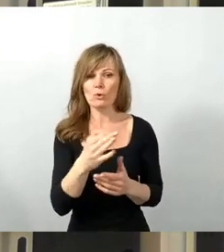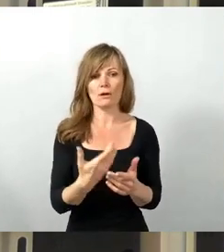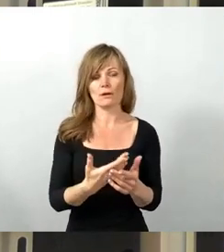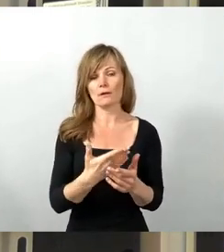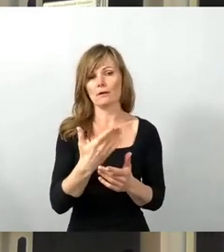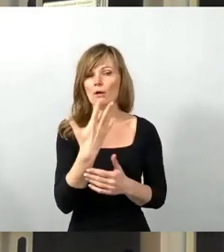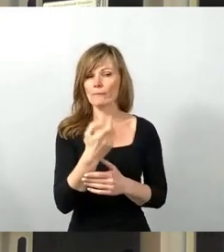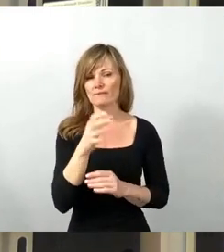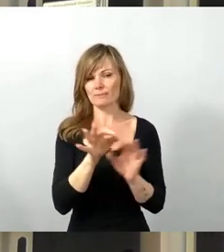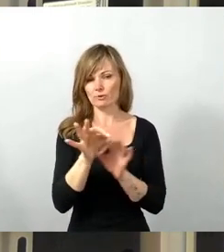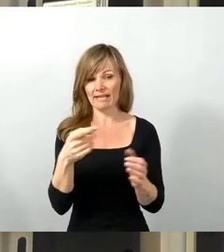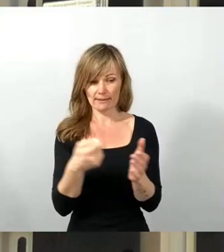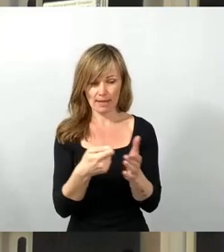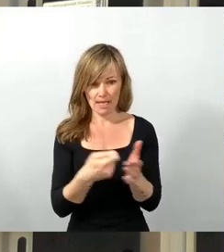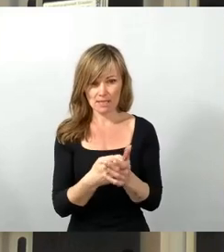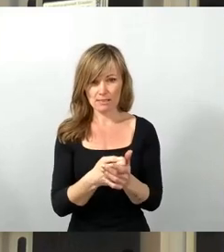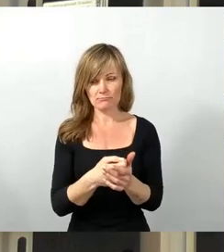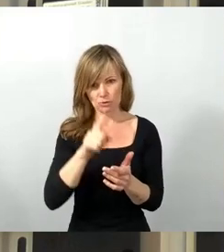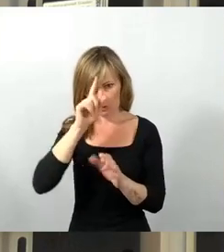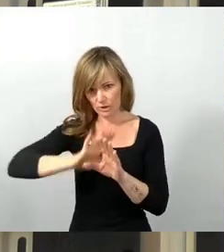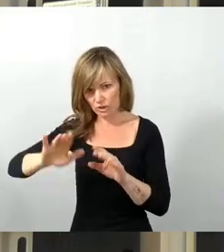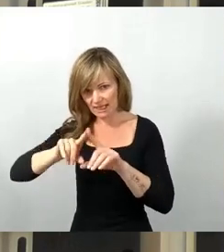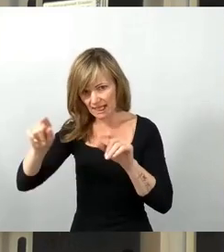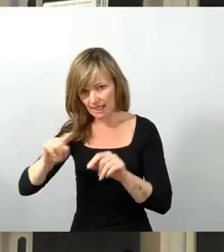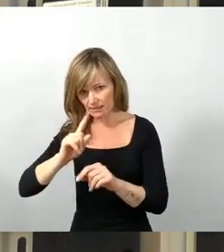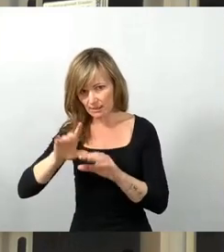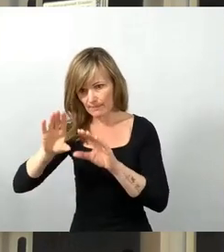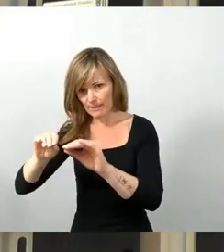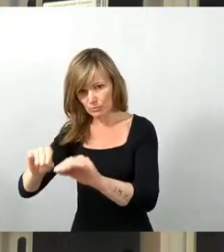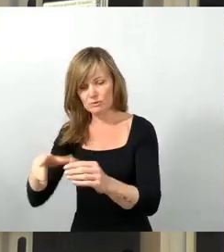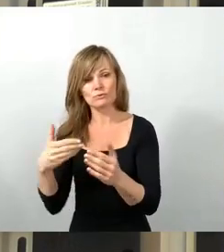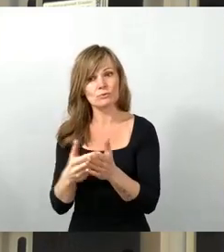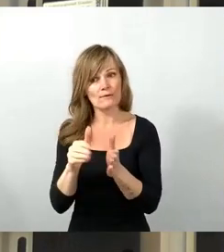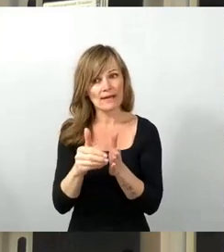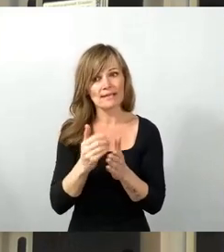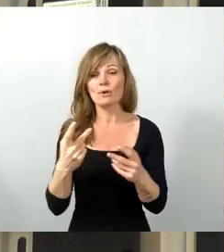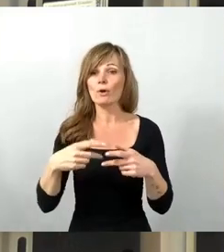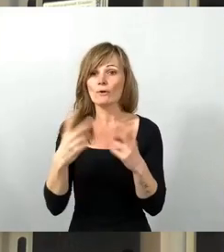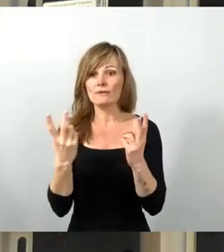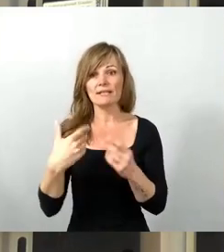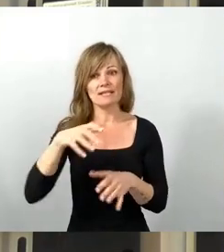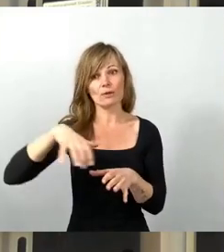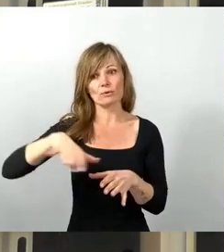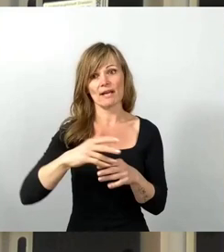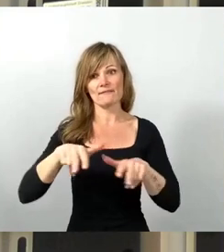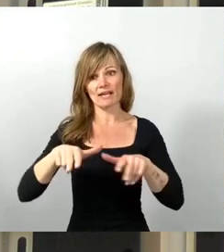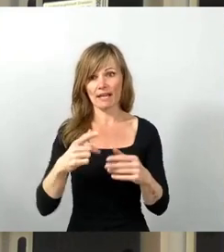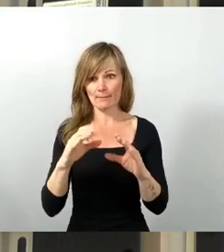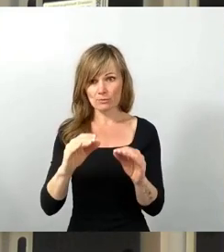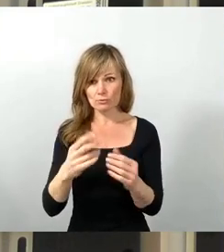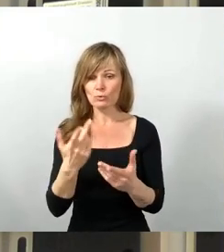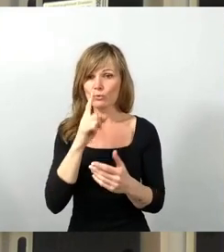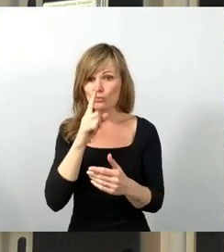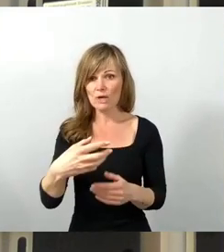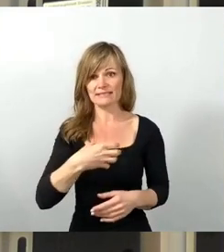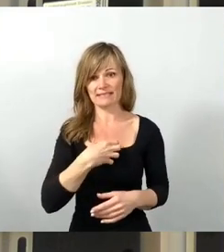und damit durchaus auch weiter den öffentlichen Regionalverkehr nutzen können als nur in Dresden oder ob